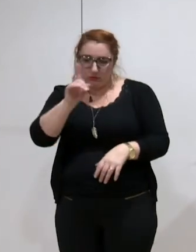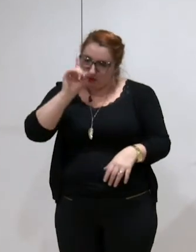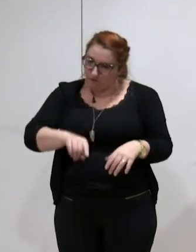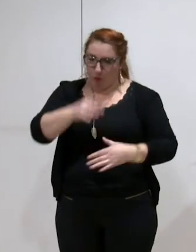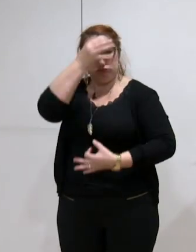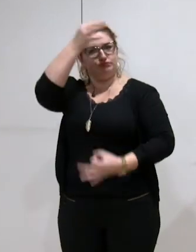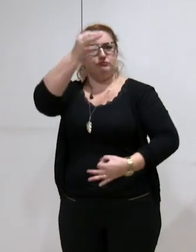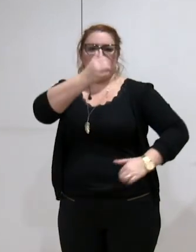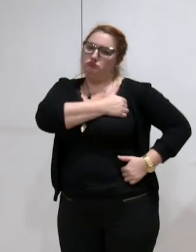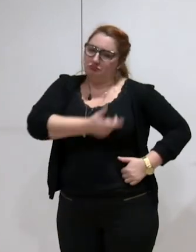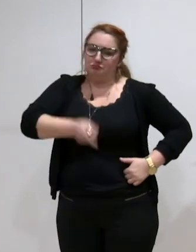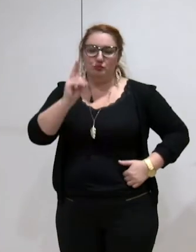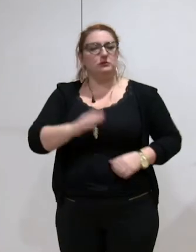M. le maire.